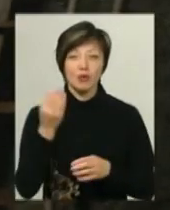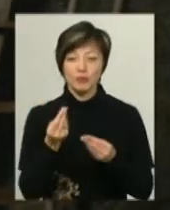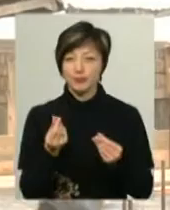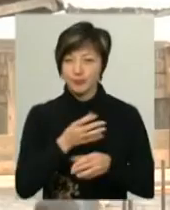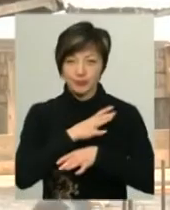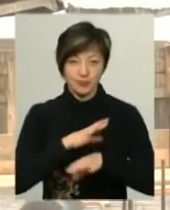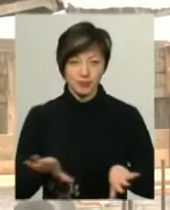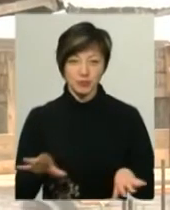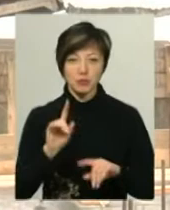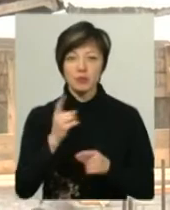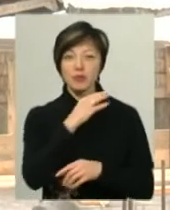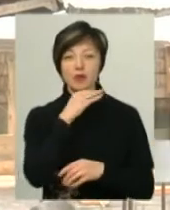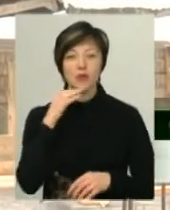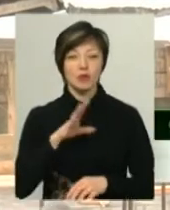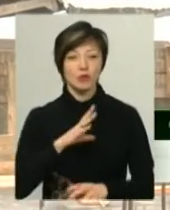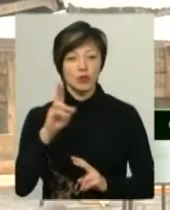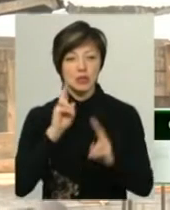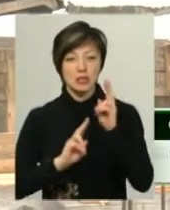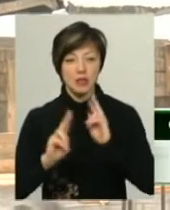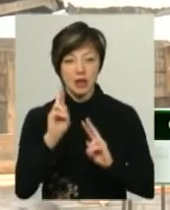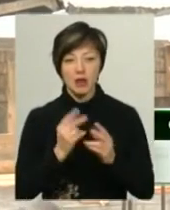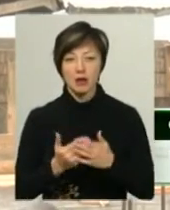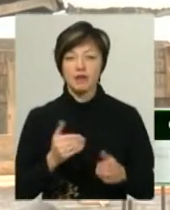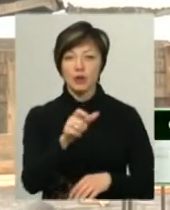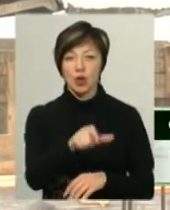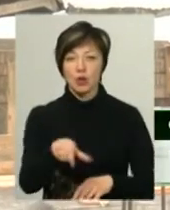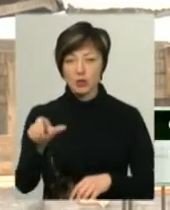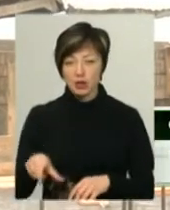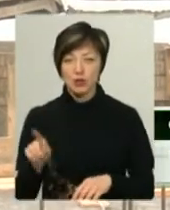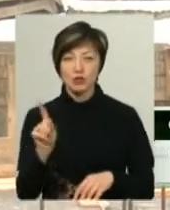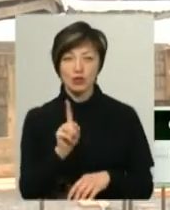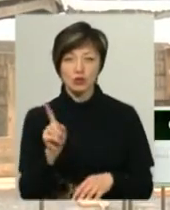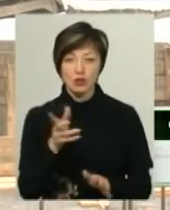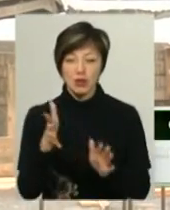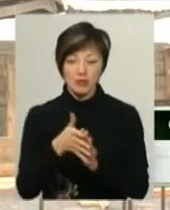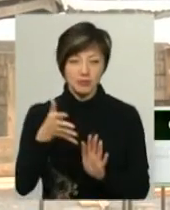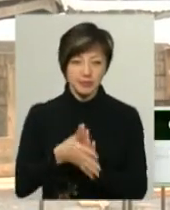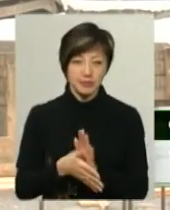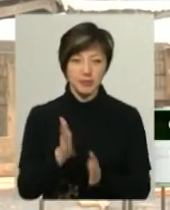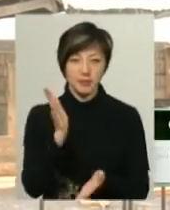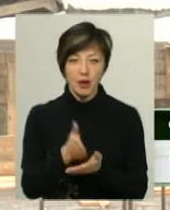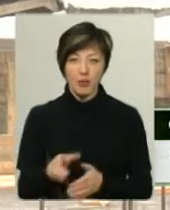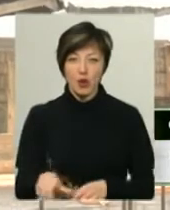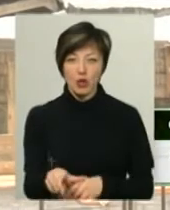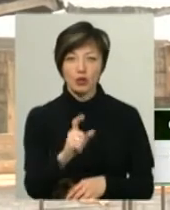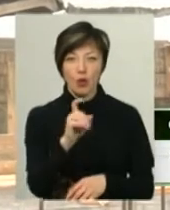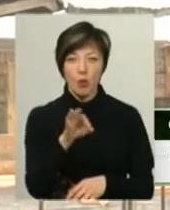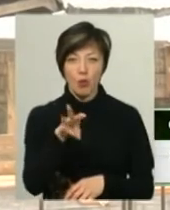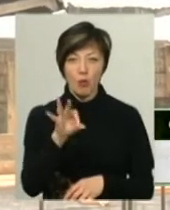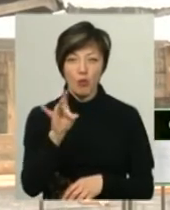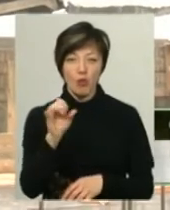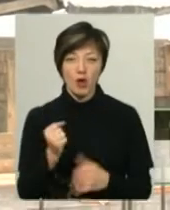грошей. Дуже багато було скарг сьогодні від громадськості, що йдуть нечистоти прямо в річку Хомору, де сьогодні